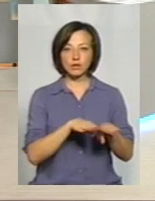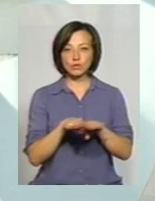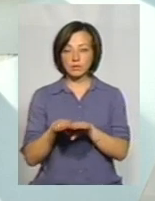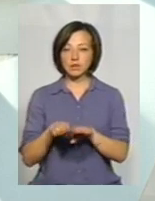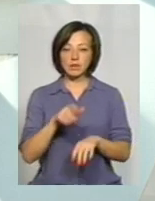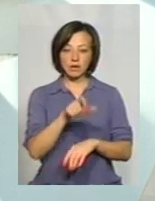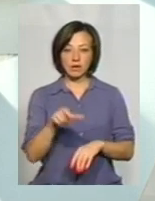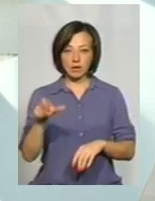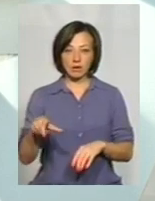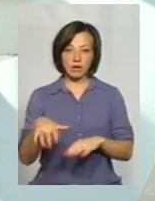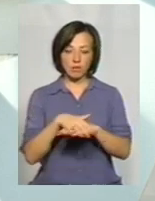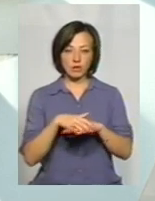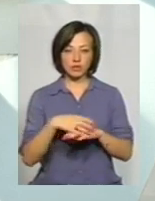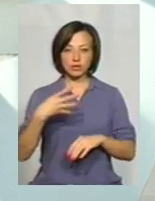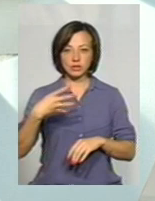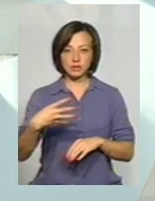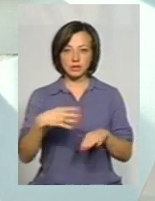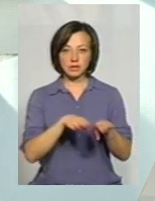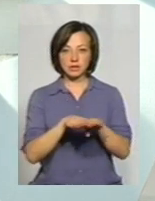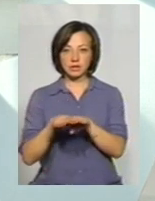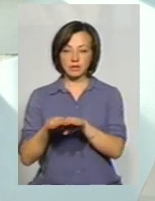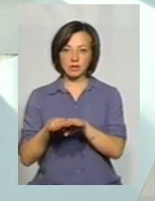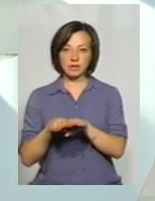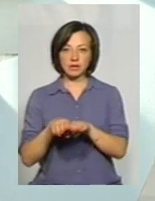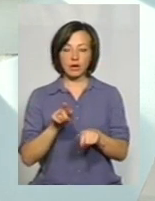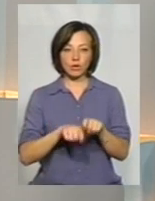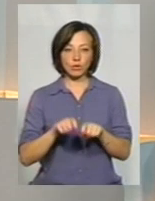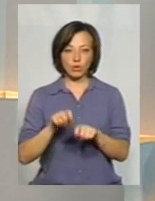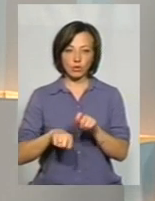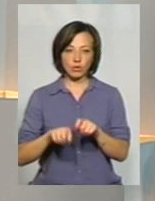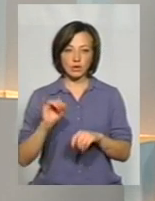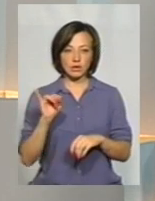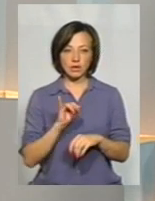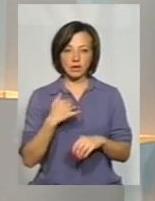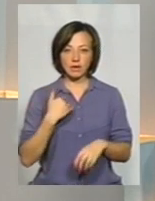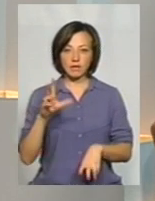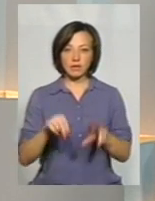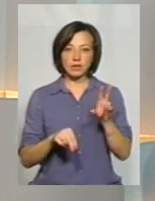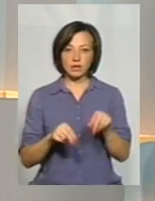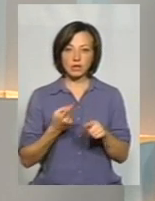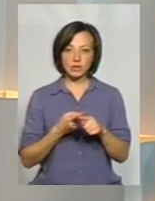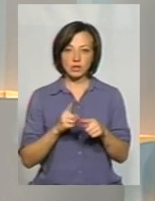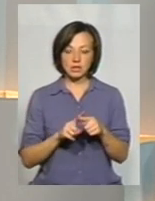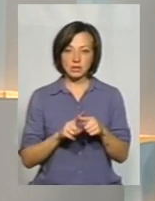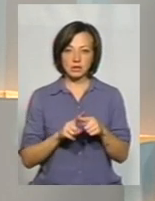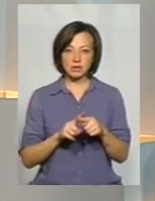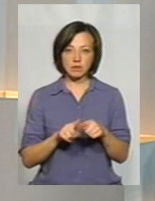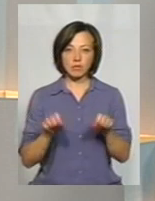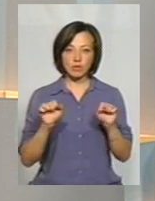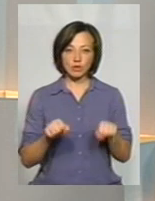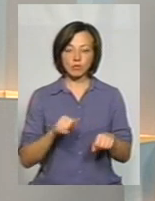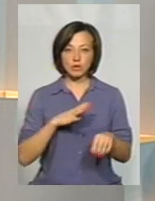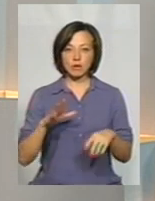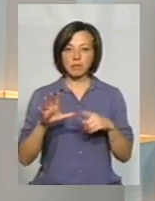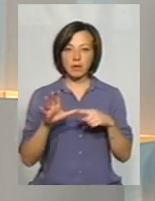Тобто ми маємо чотири рівня контролю. І я рахую, що може бути п